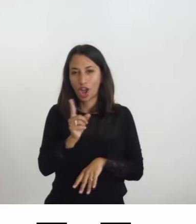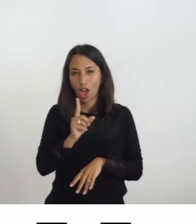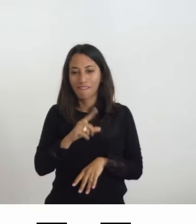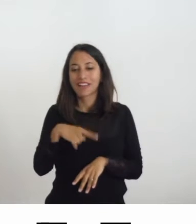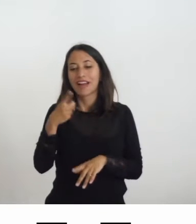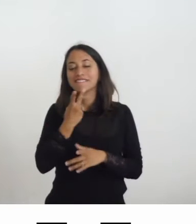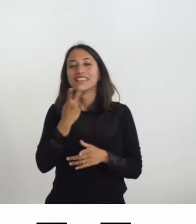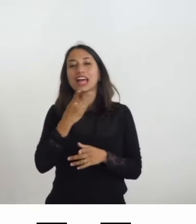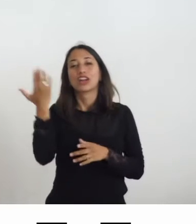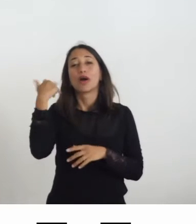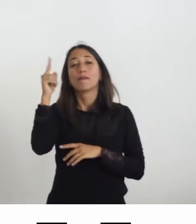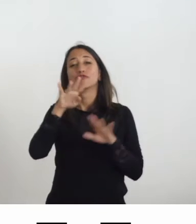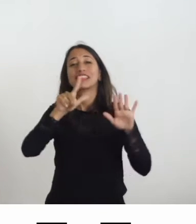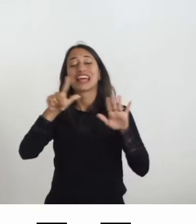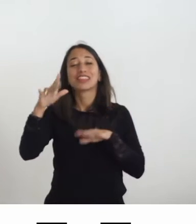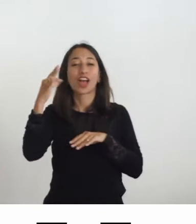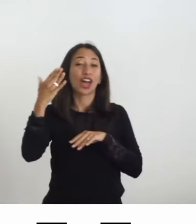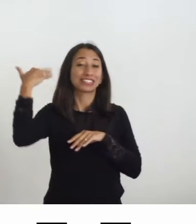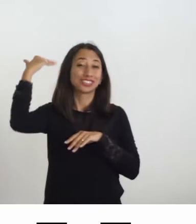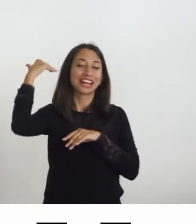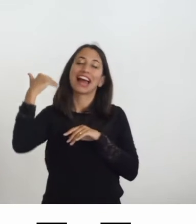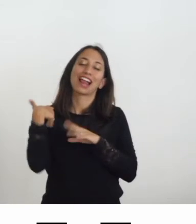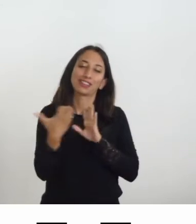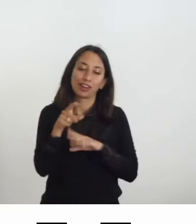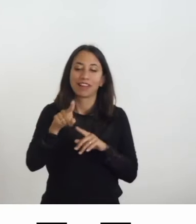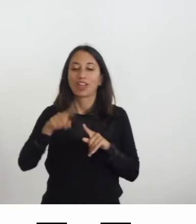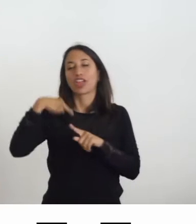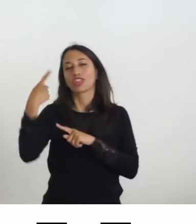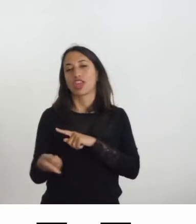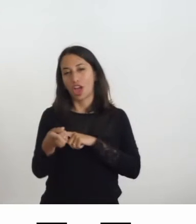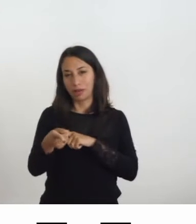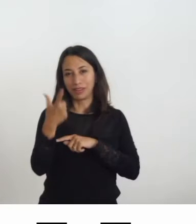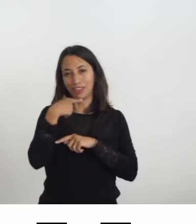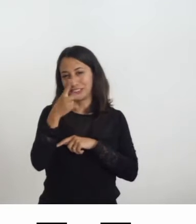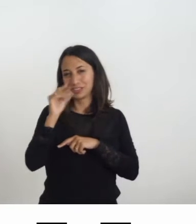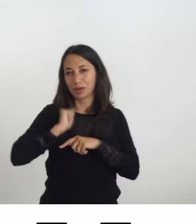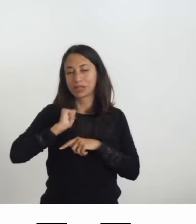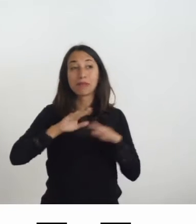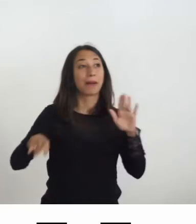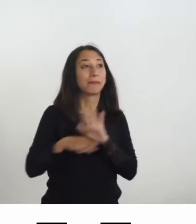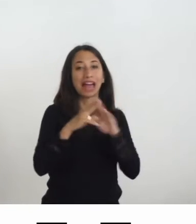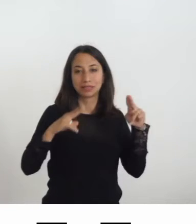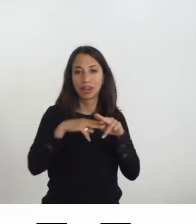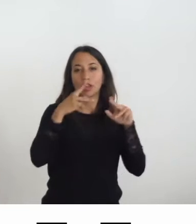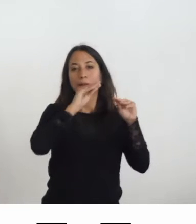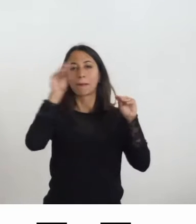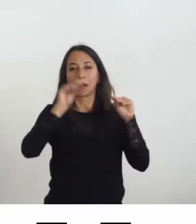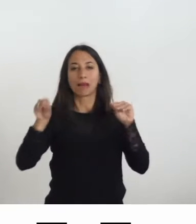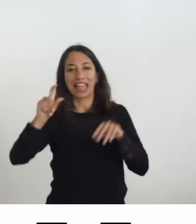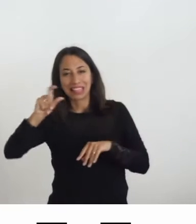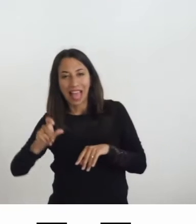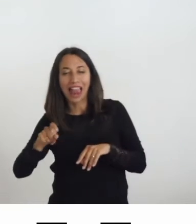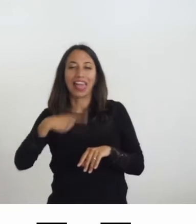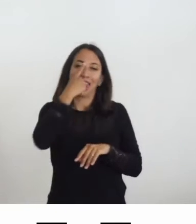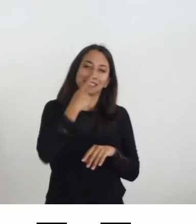originale del 77, questa è una delle mostre itineranti che si è tenuta a Lisbona nel 1980. In